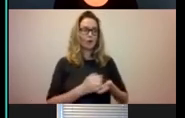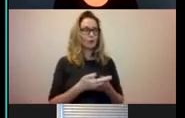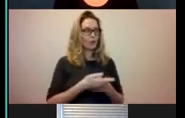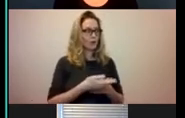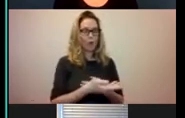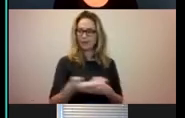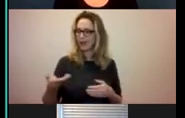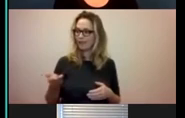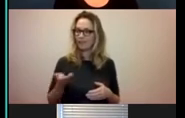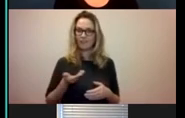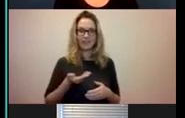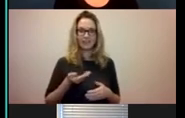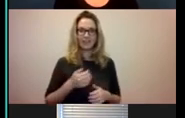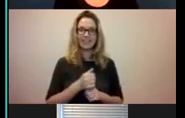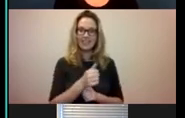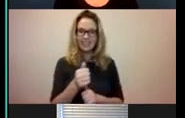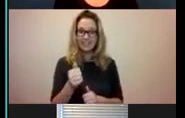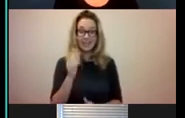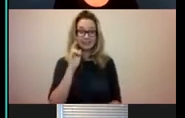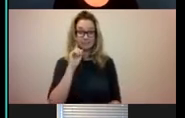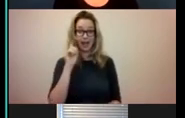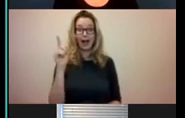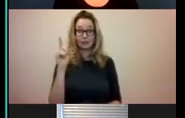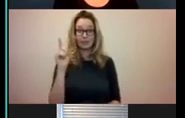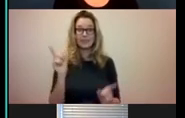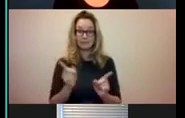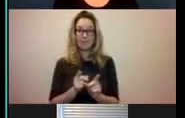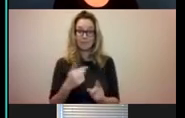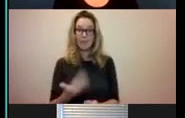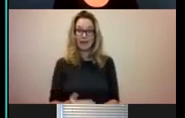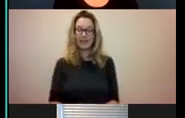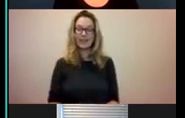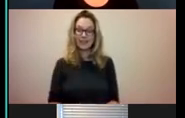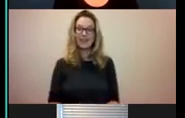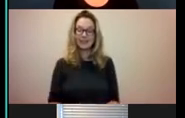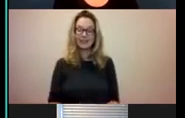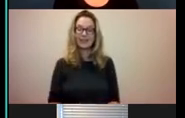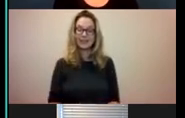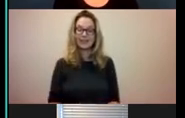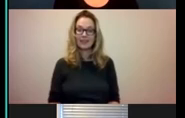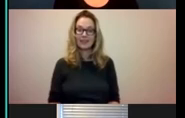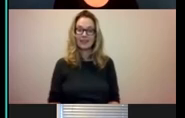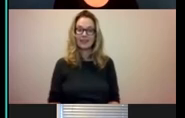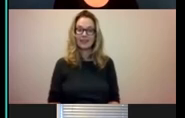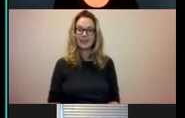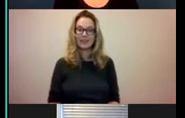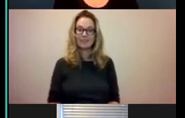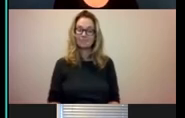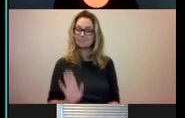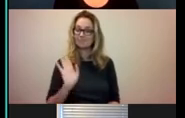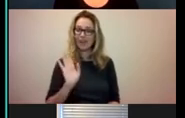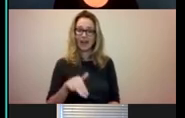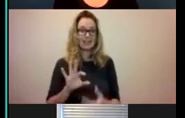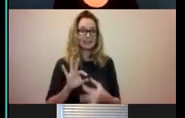een auditieve beperking. En daar kijken we ook al lang niet meer naar. Maar het gaat erom dat de mensen